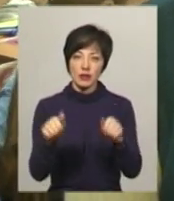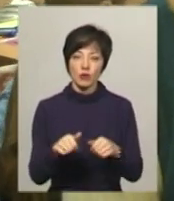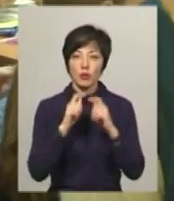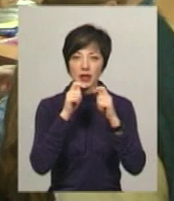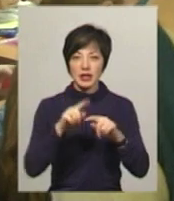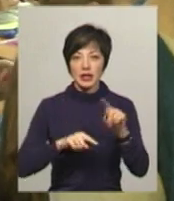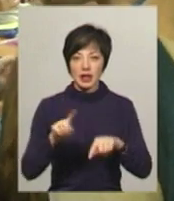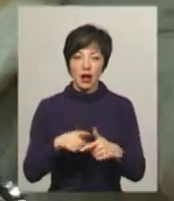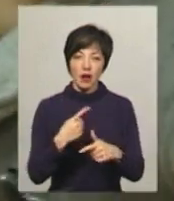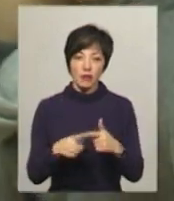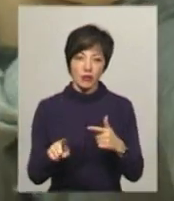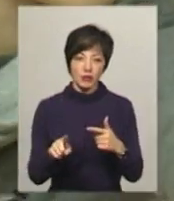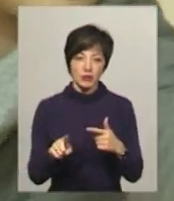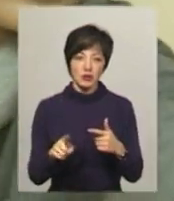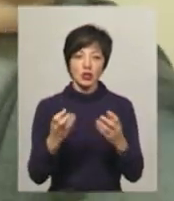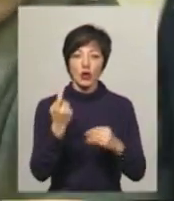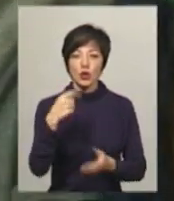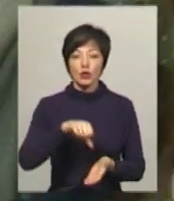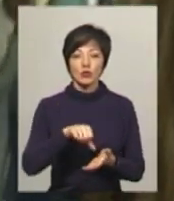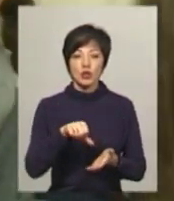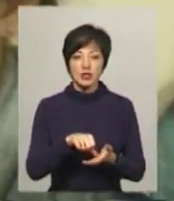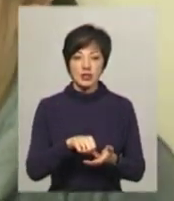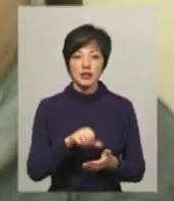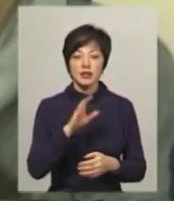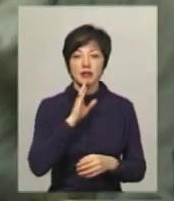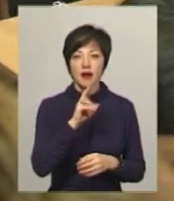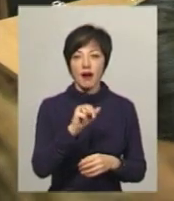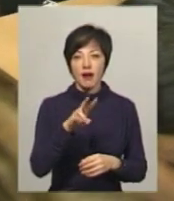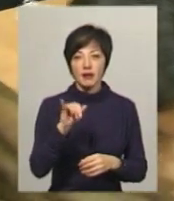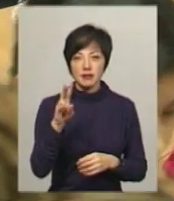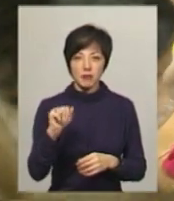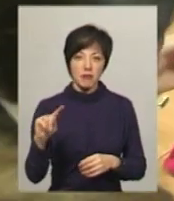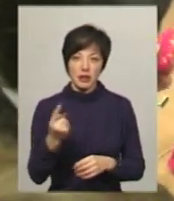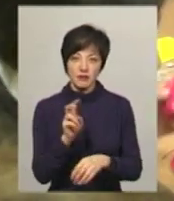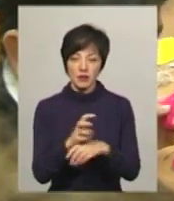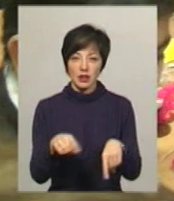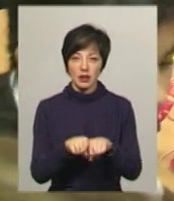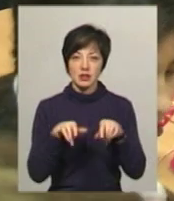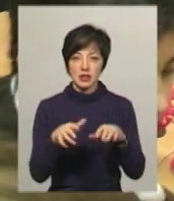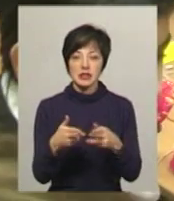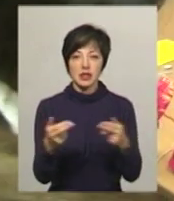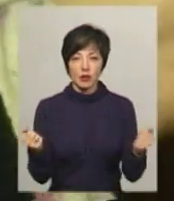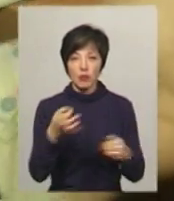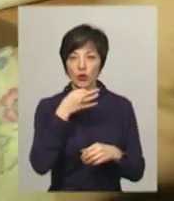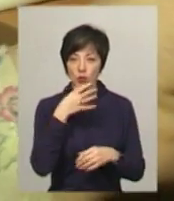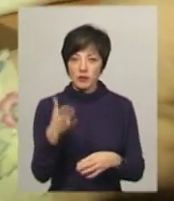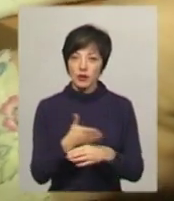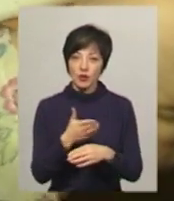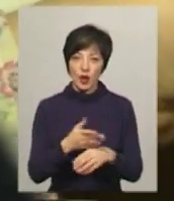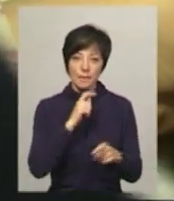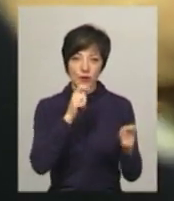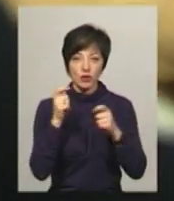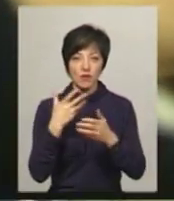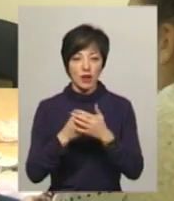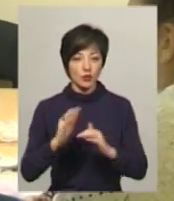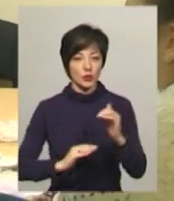або просто використати для декору». Ще одна учасниця майстер-класу Каріна Гринь також вперше відвідала такий захід. Зізнається, подобається виготовляти подарунки